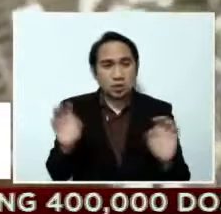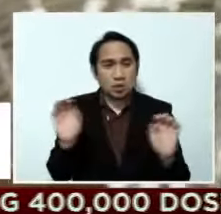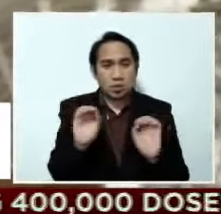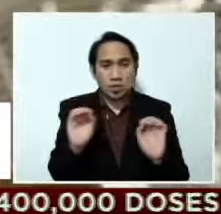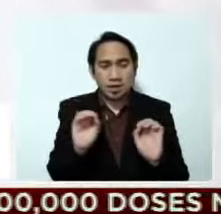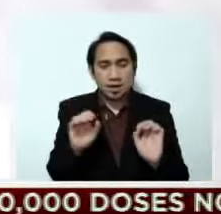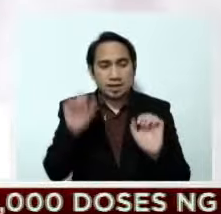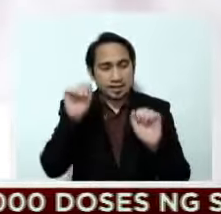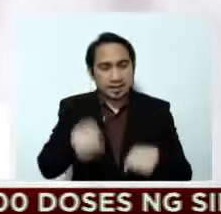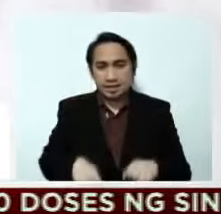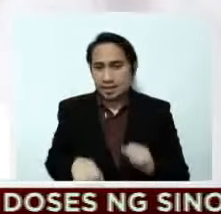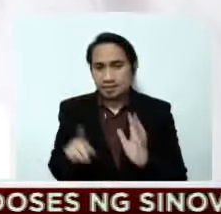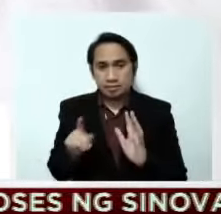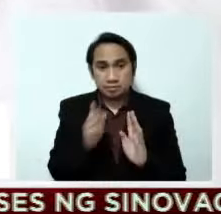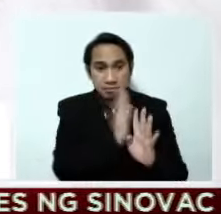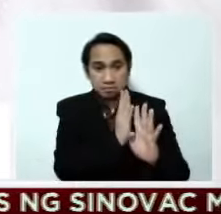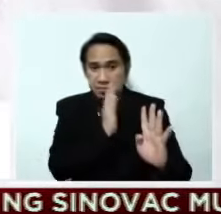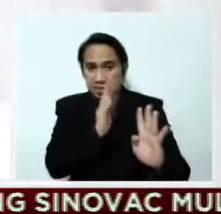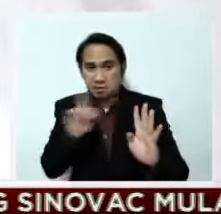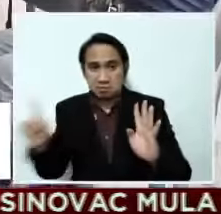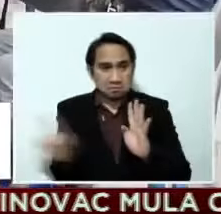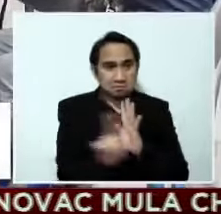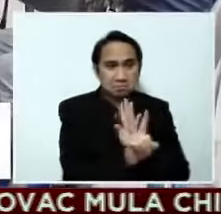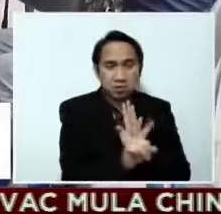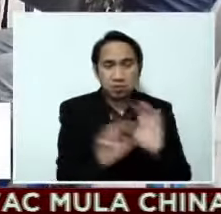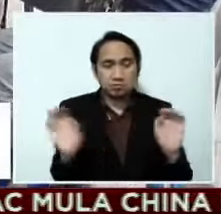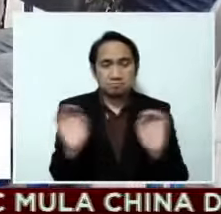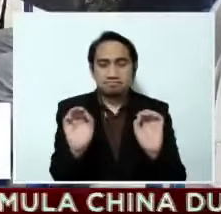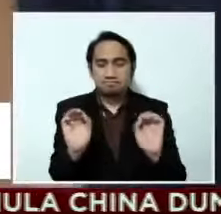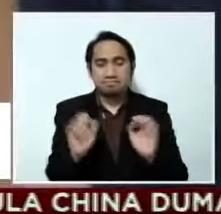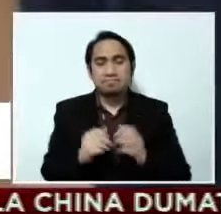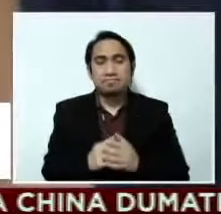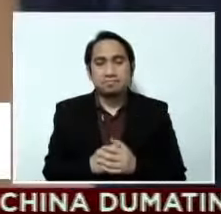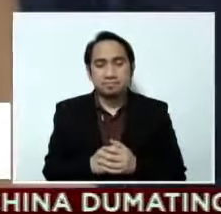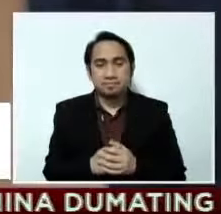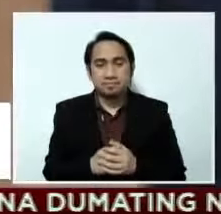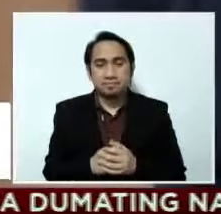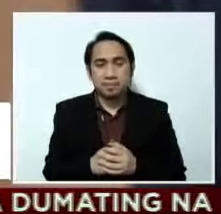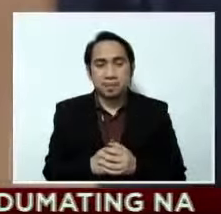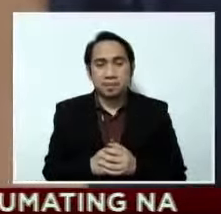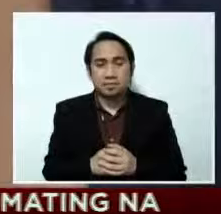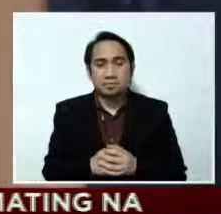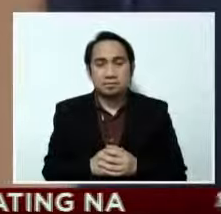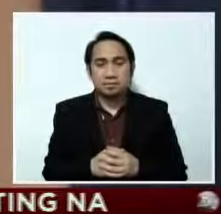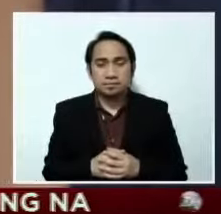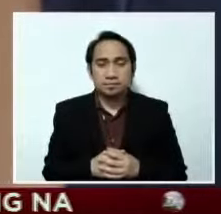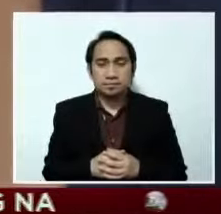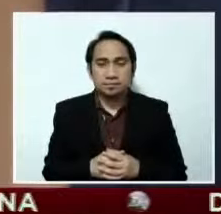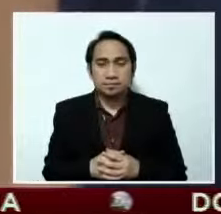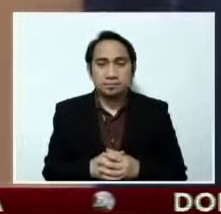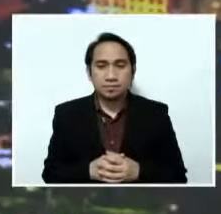sumingit sa linya ng mga babakunahang health workers. Vivian Gulia, ABS-CBN News.